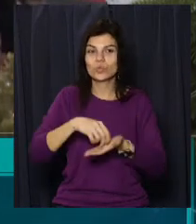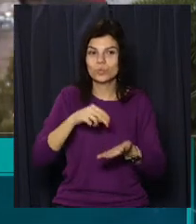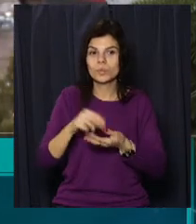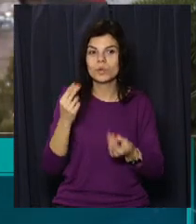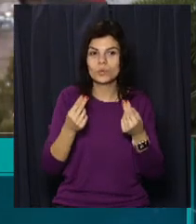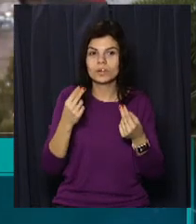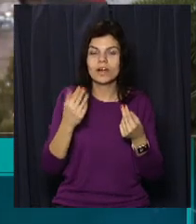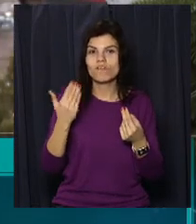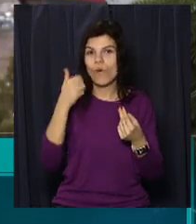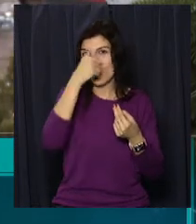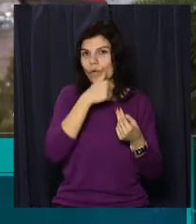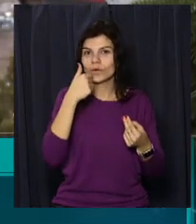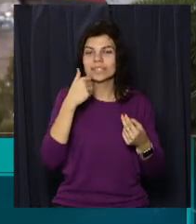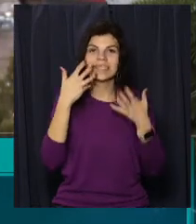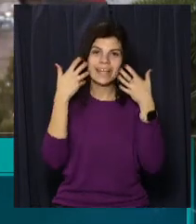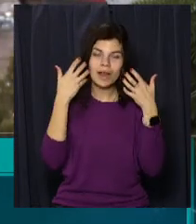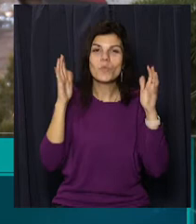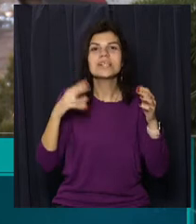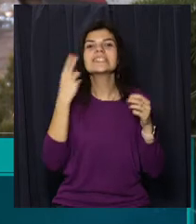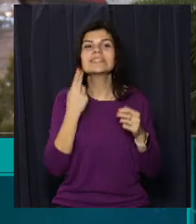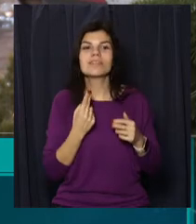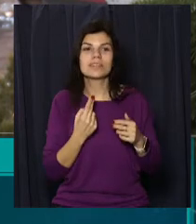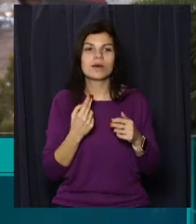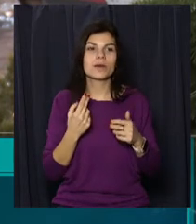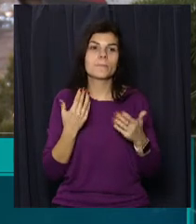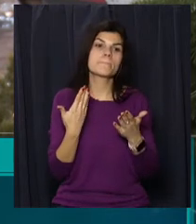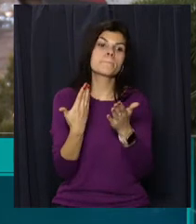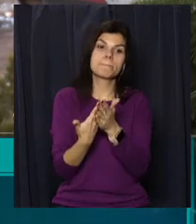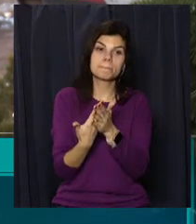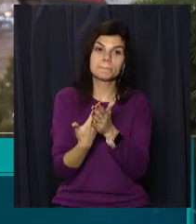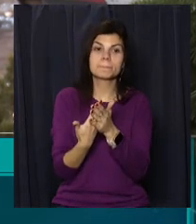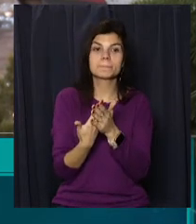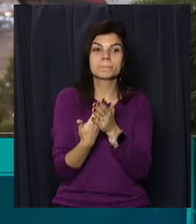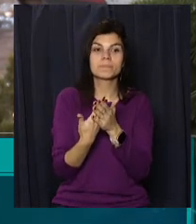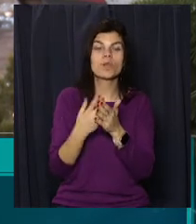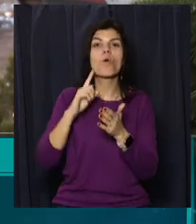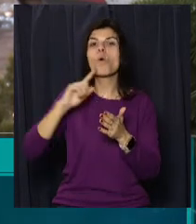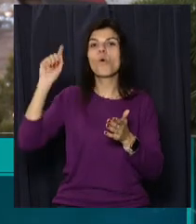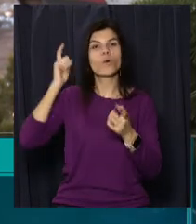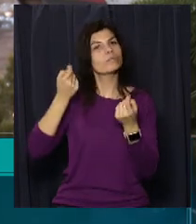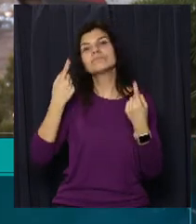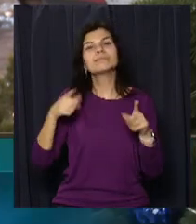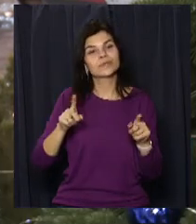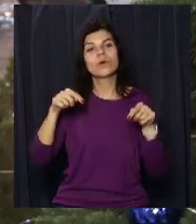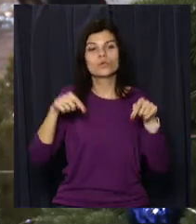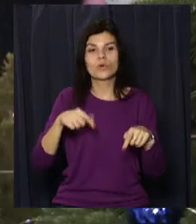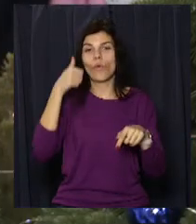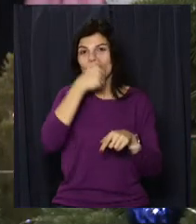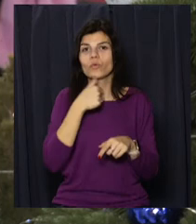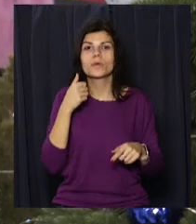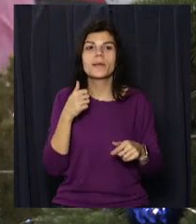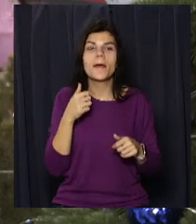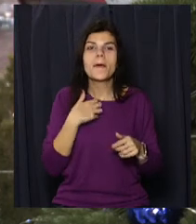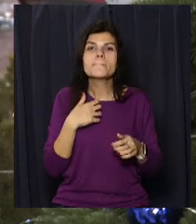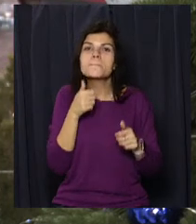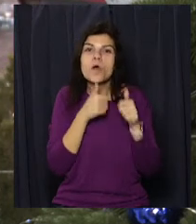символом року. Потім йдуть ціна, кілька відповідальніся від минулого року. Але зараз люди спробуються експериментувати